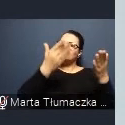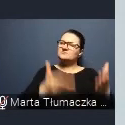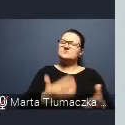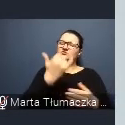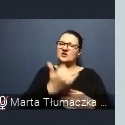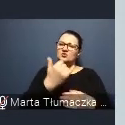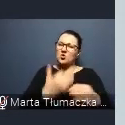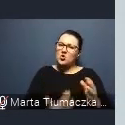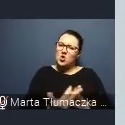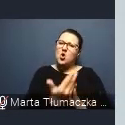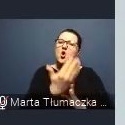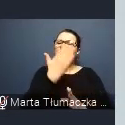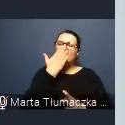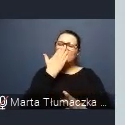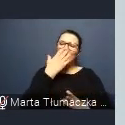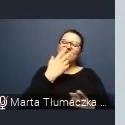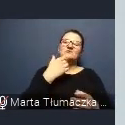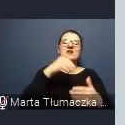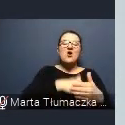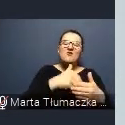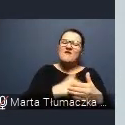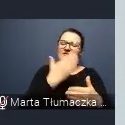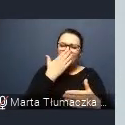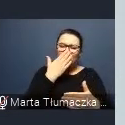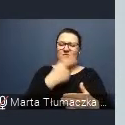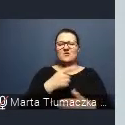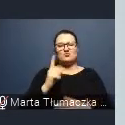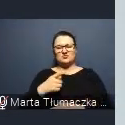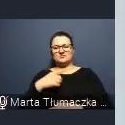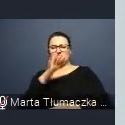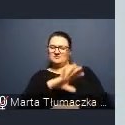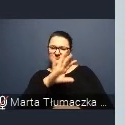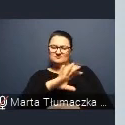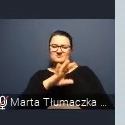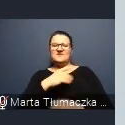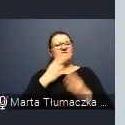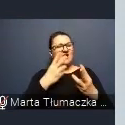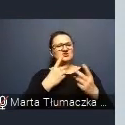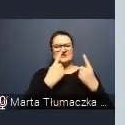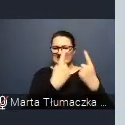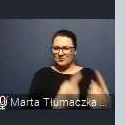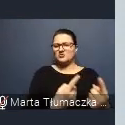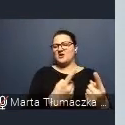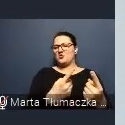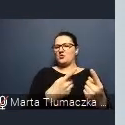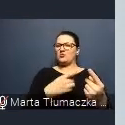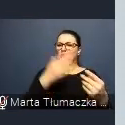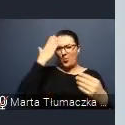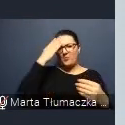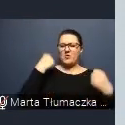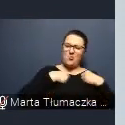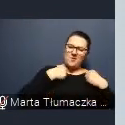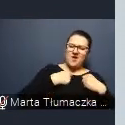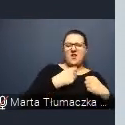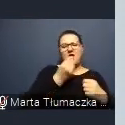pamiętać o tym, że bardzo istotna jest samodzielność, samoobsługa, różnego rodzaju uczenie zasad